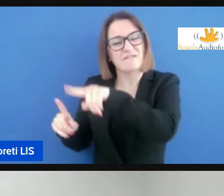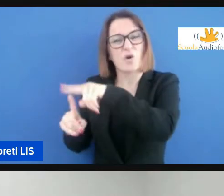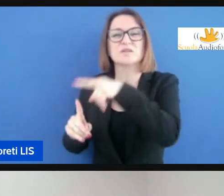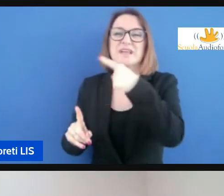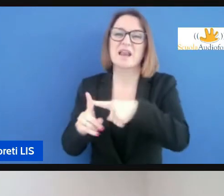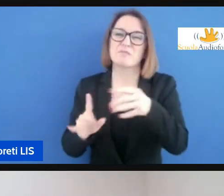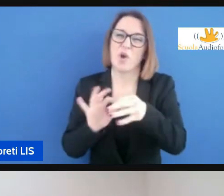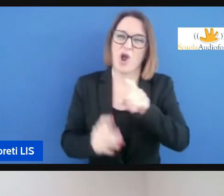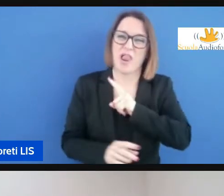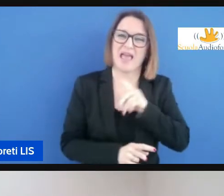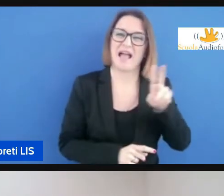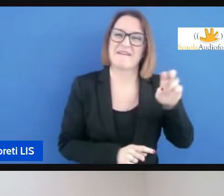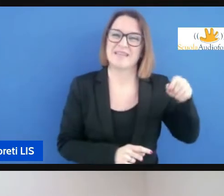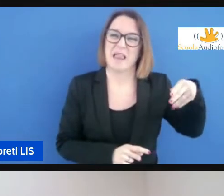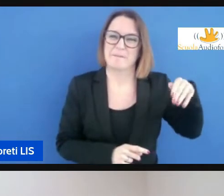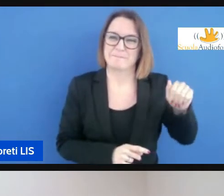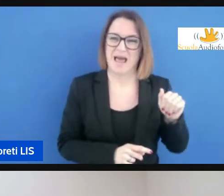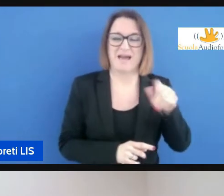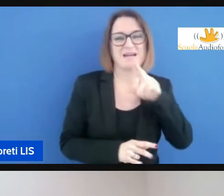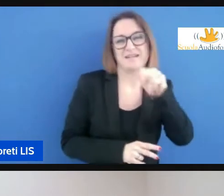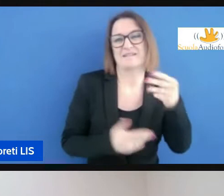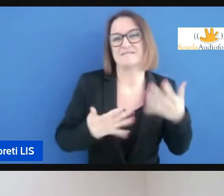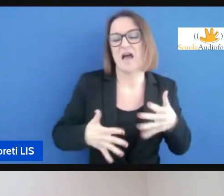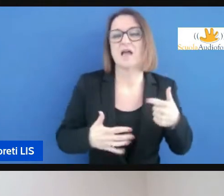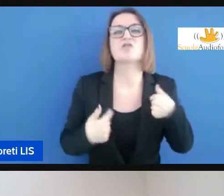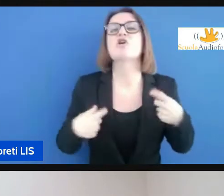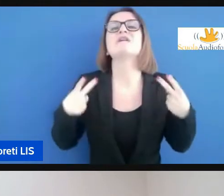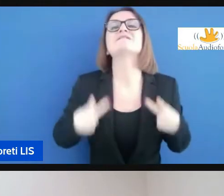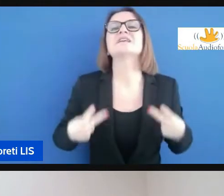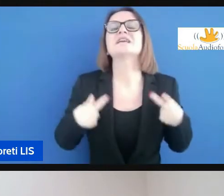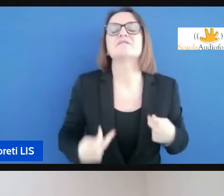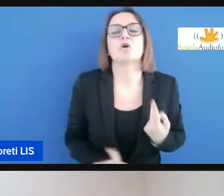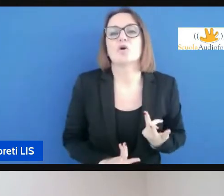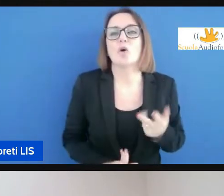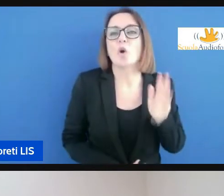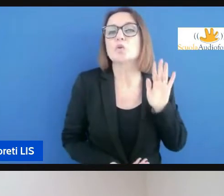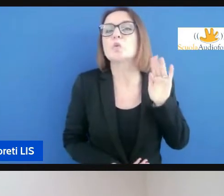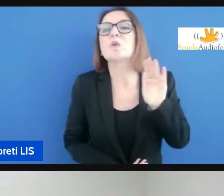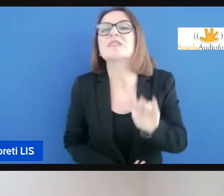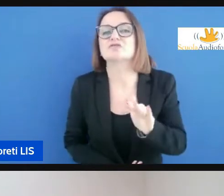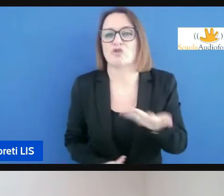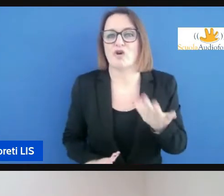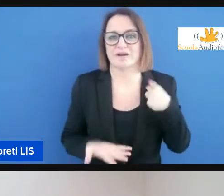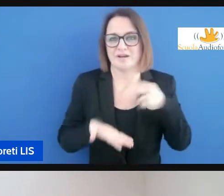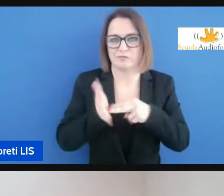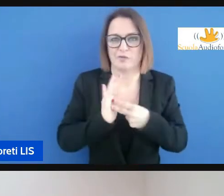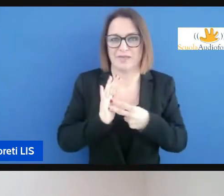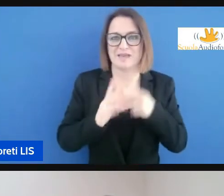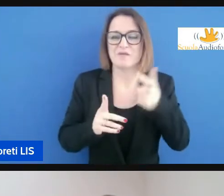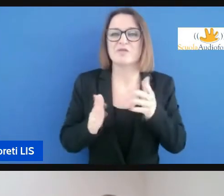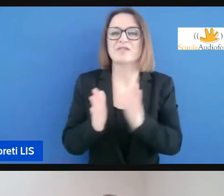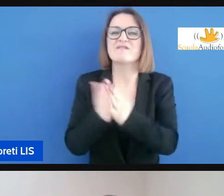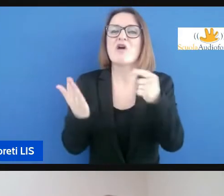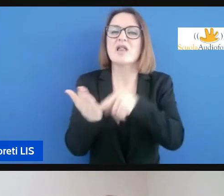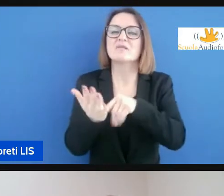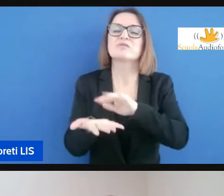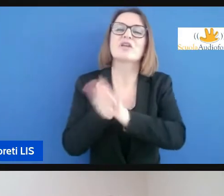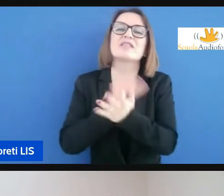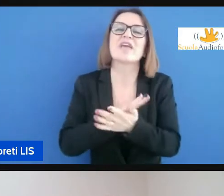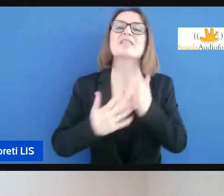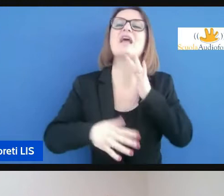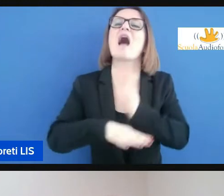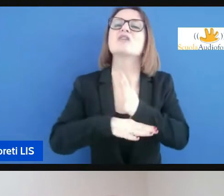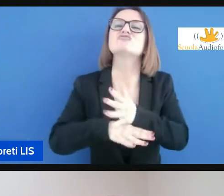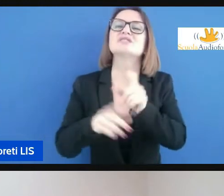io vivo quotidianamente la problematica di rendere accessibile il testo ai bambini sordi